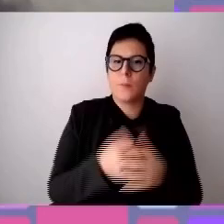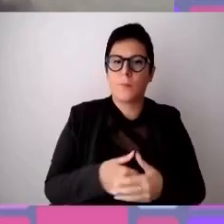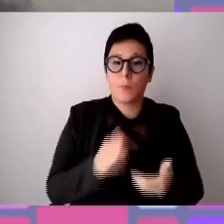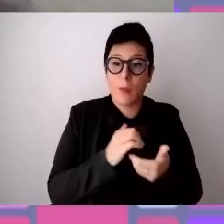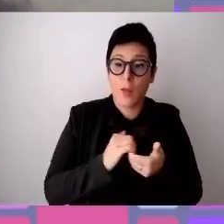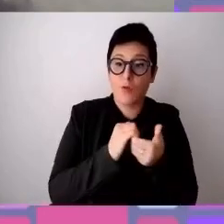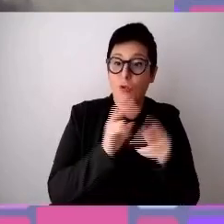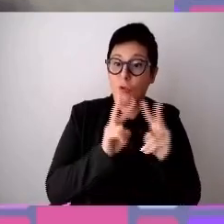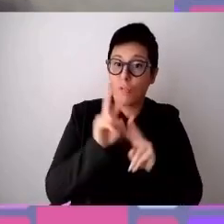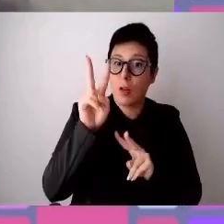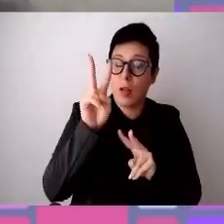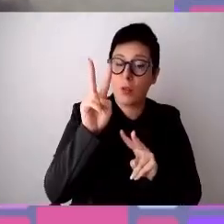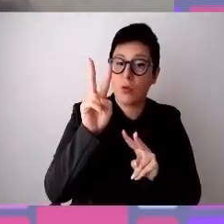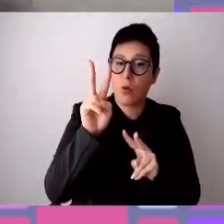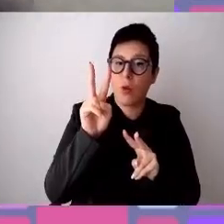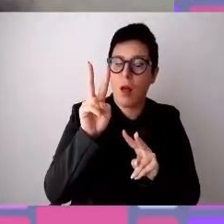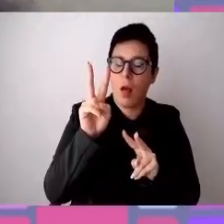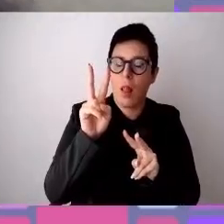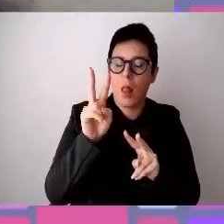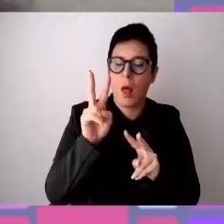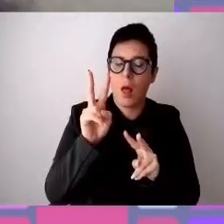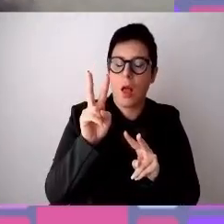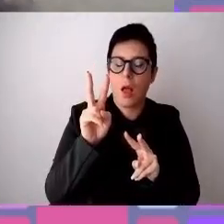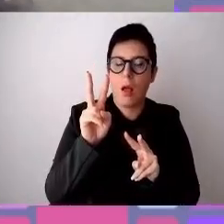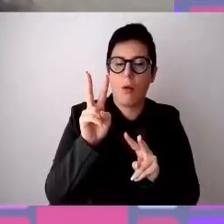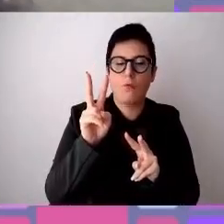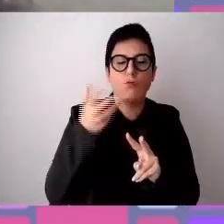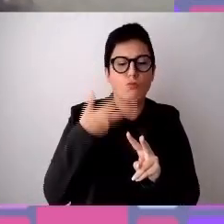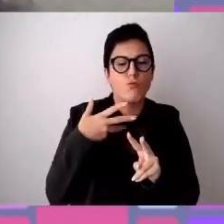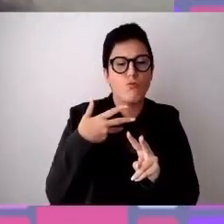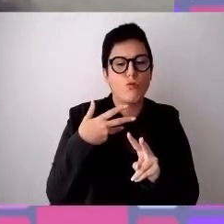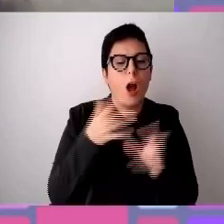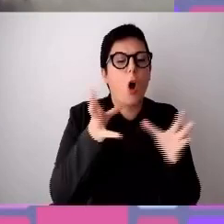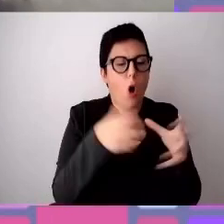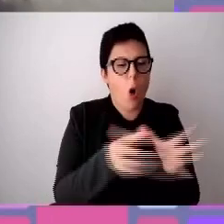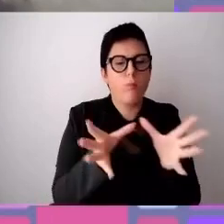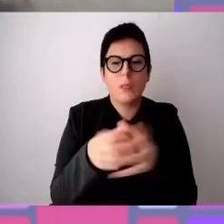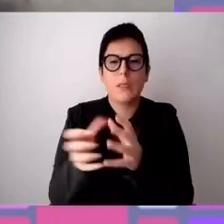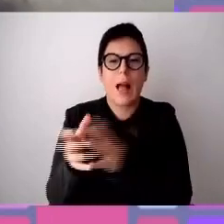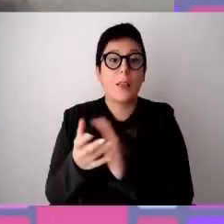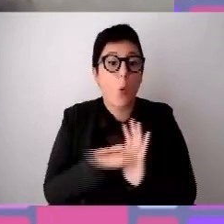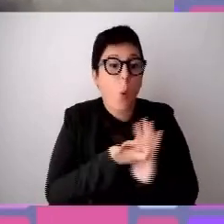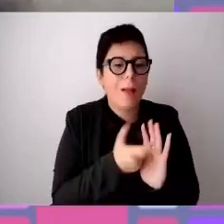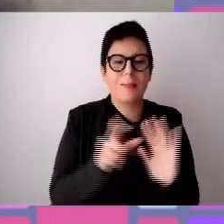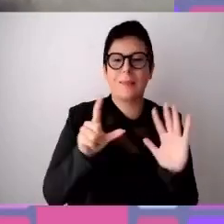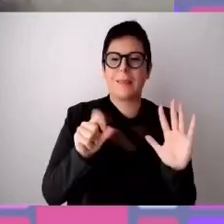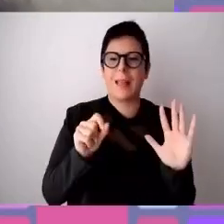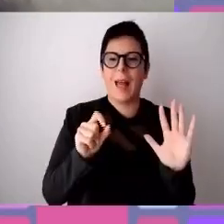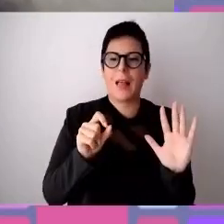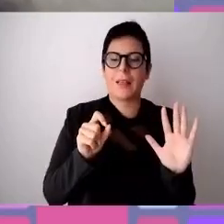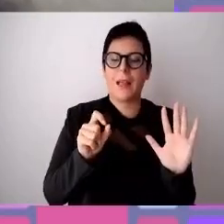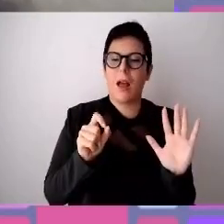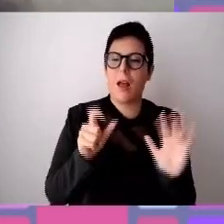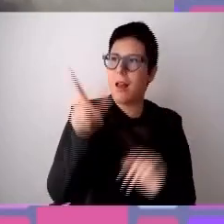'associazione nazionale che a sua volta però ha una serie di comitati, 70 comitati su tutto il